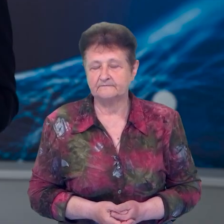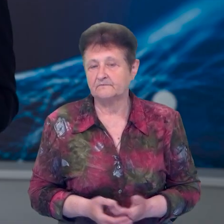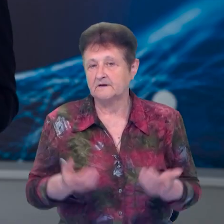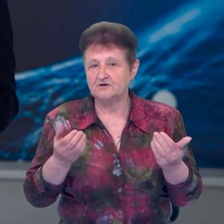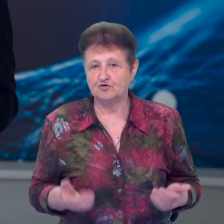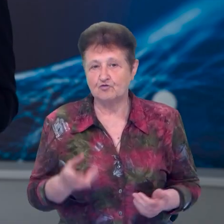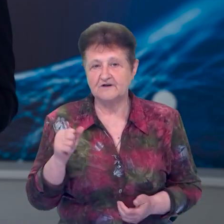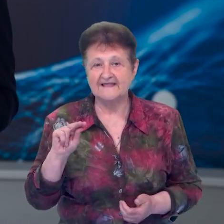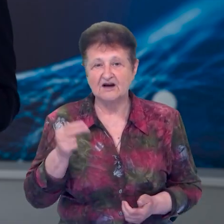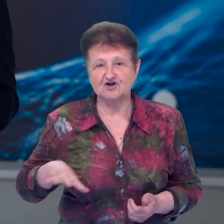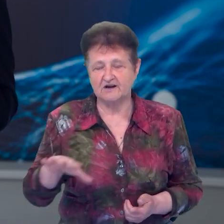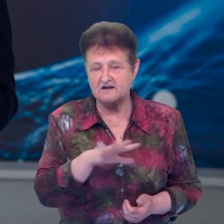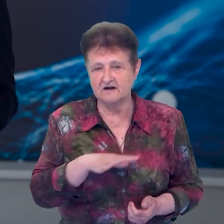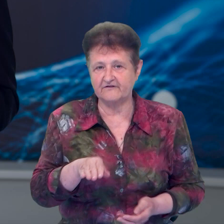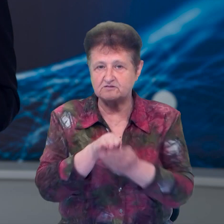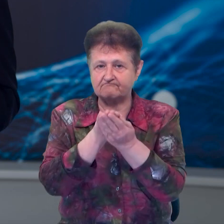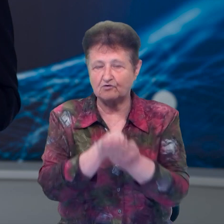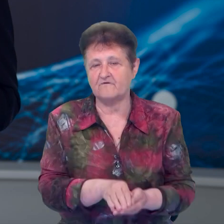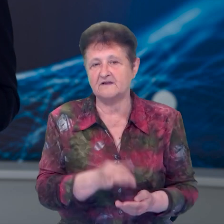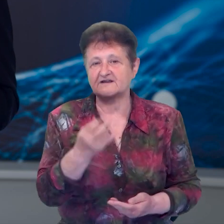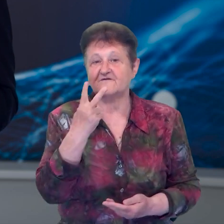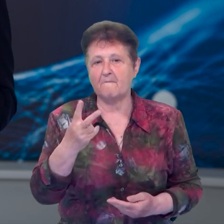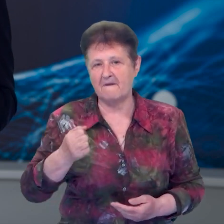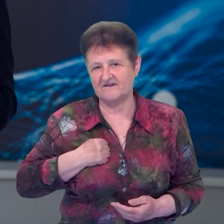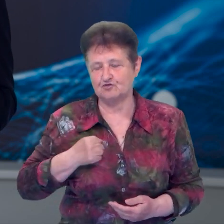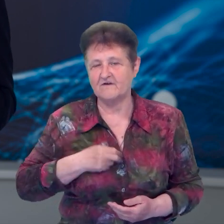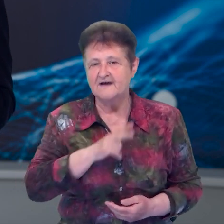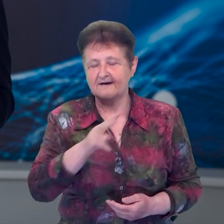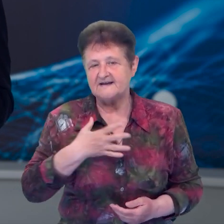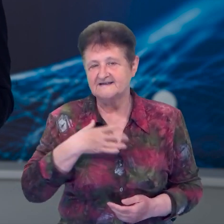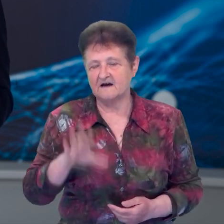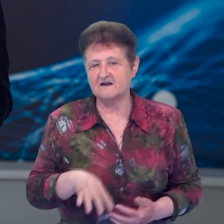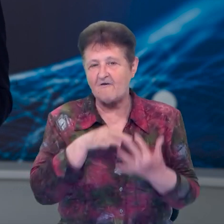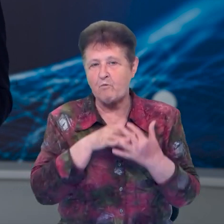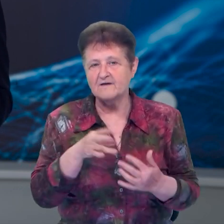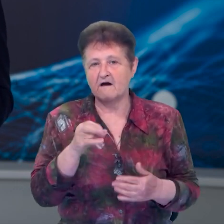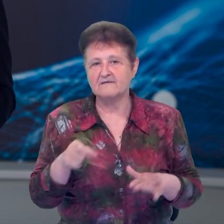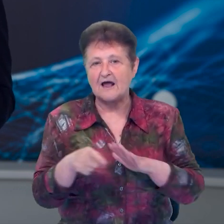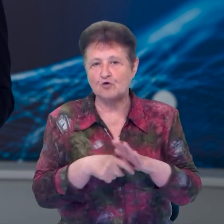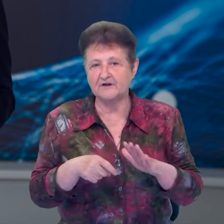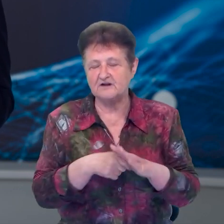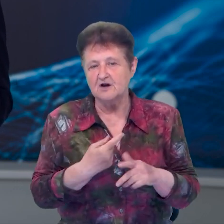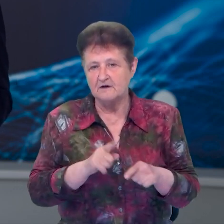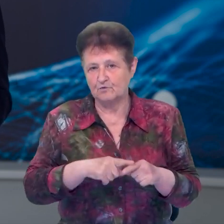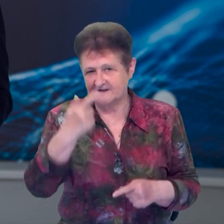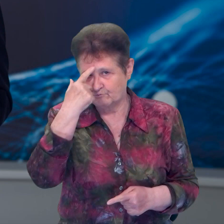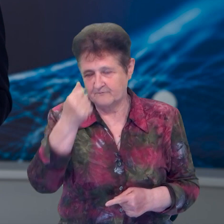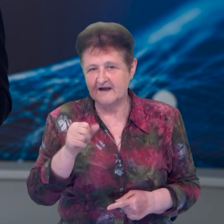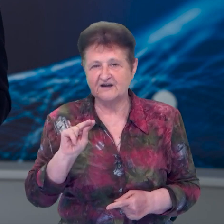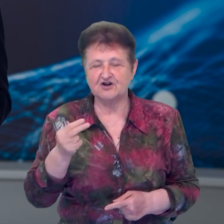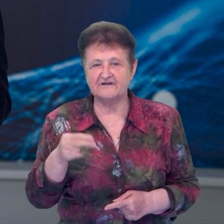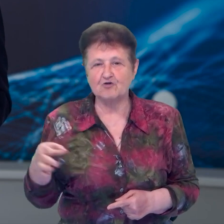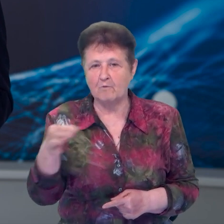Сьогодні на Чернігівщині попрощалися з двома військовими, які загинули у боях на Донеччині. Про це повідомляє